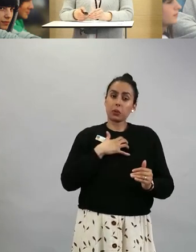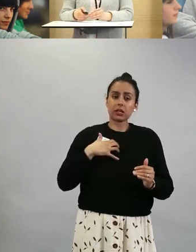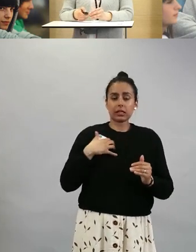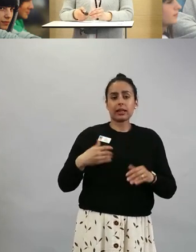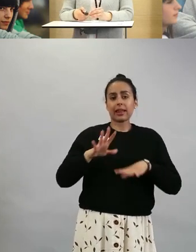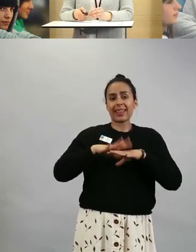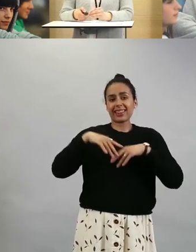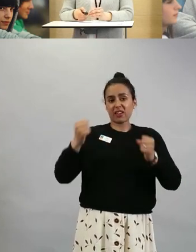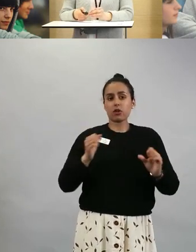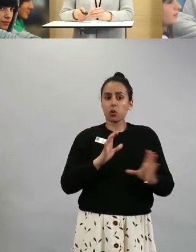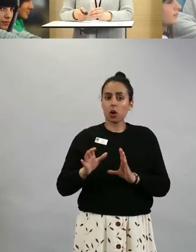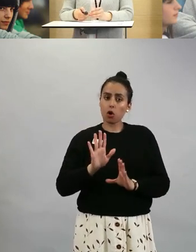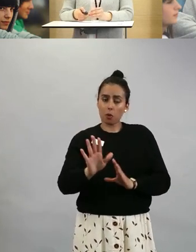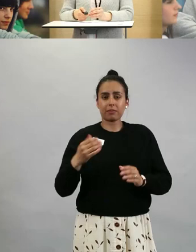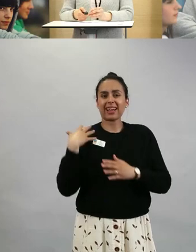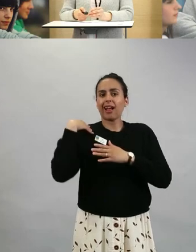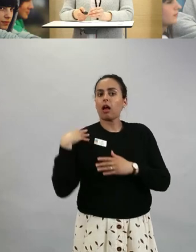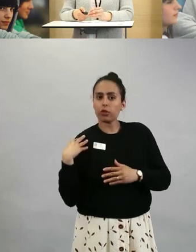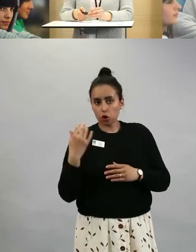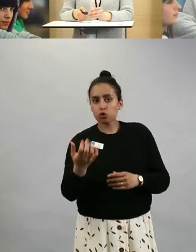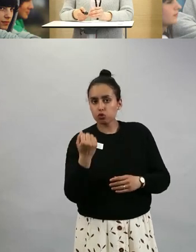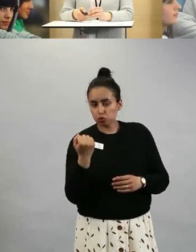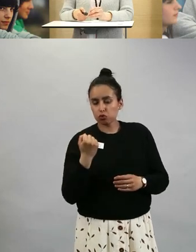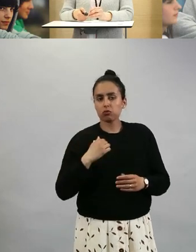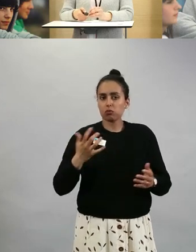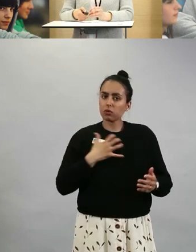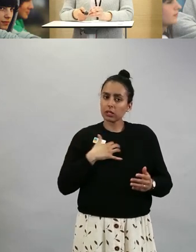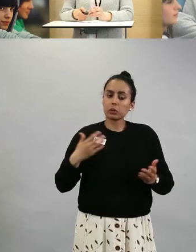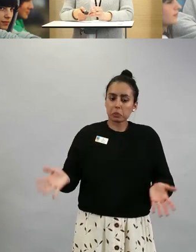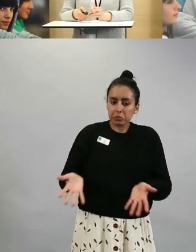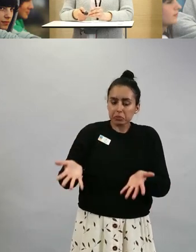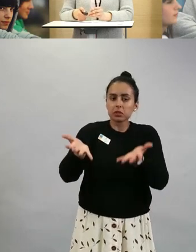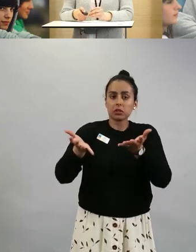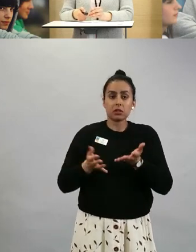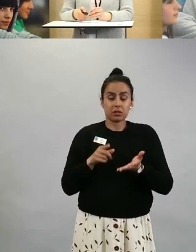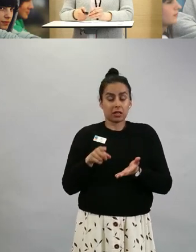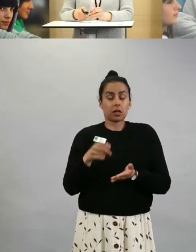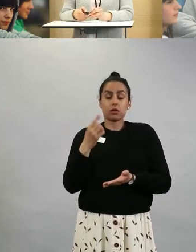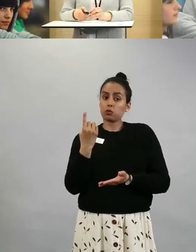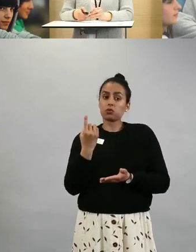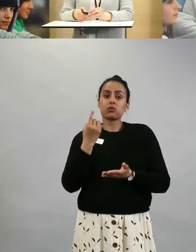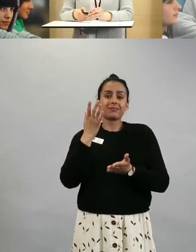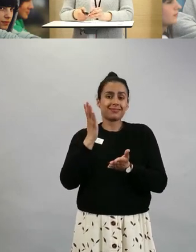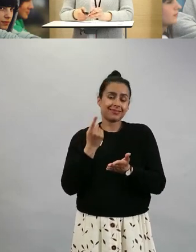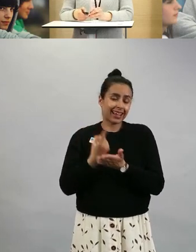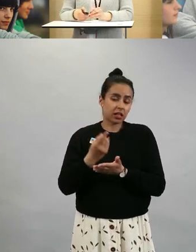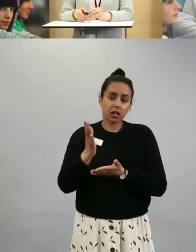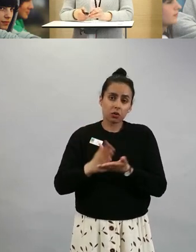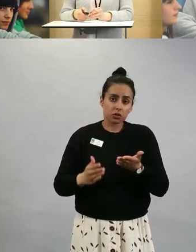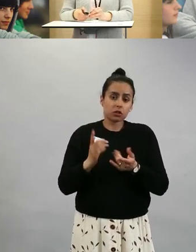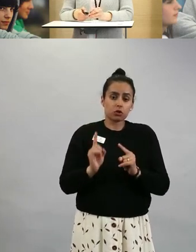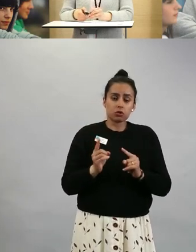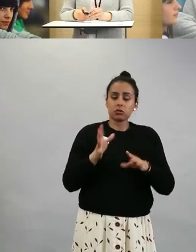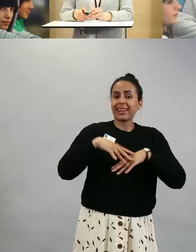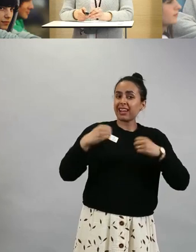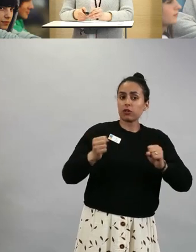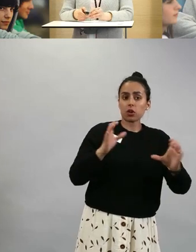kantokykyä, koska sekin on tietysti osa, jos meillä ei ole terveydenhuollon kantokykyä, niin silloin myöskin